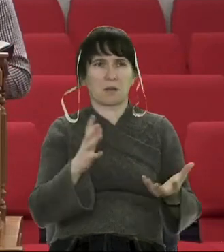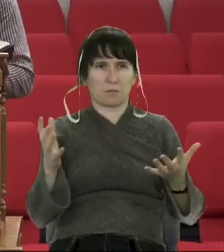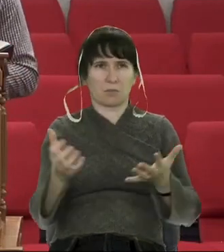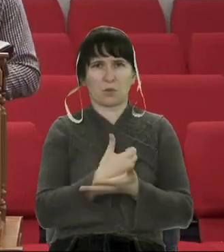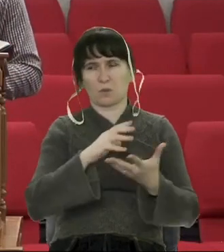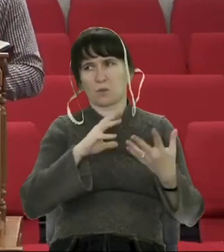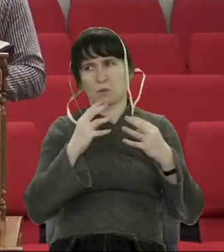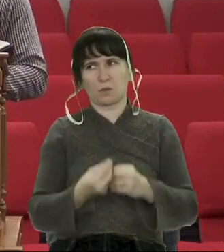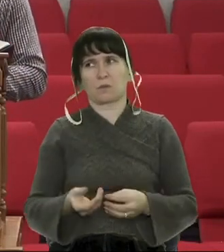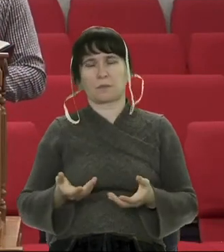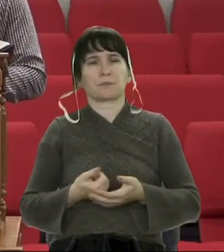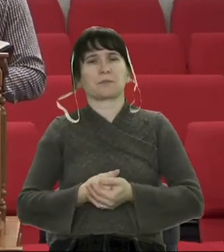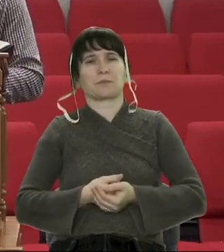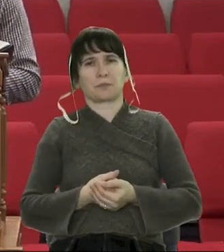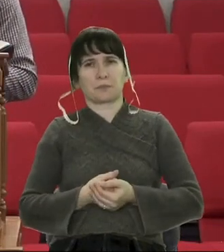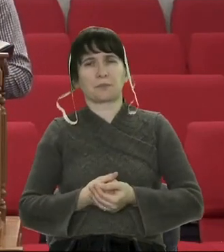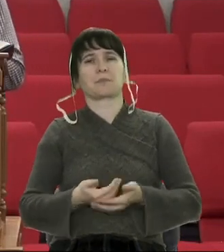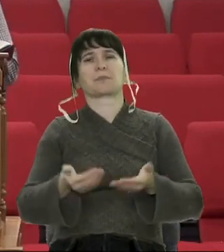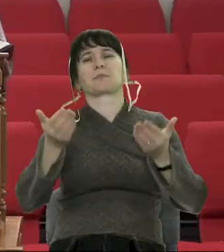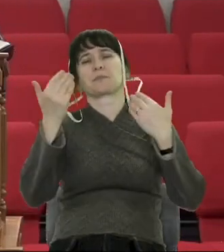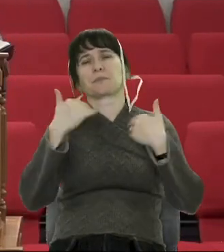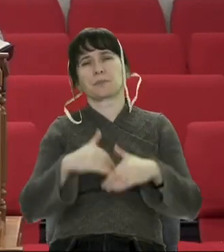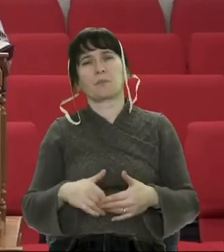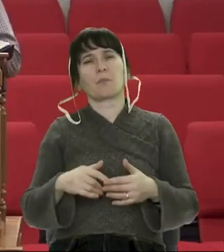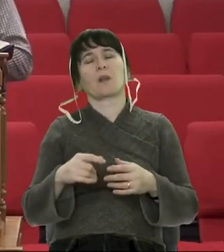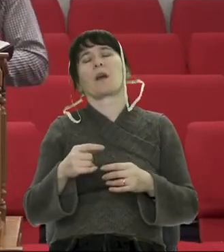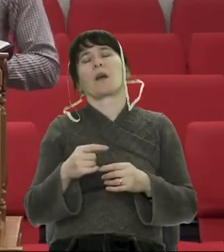Я хотів би, щоб ми знову повернулись до книги царів.